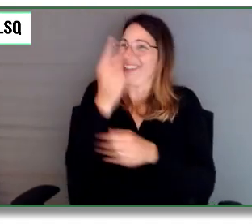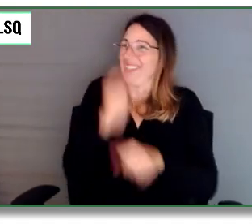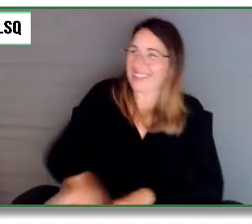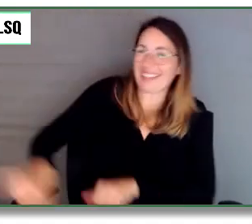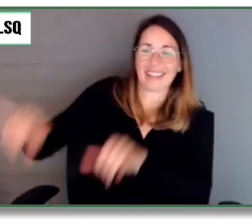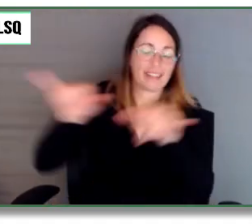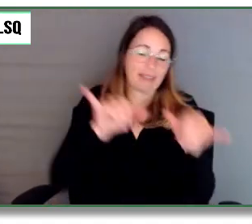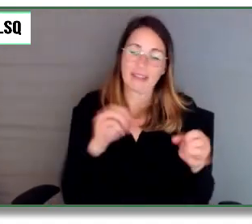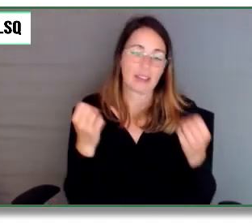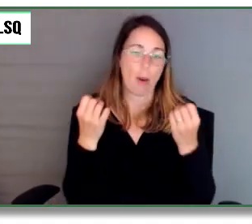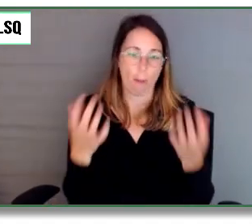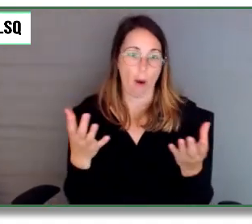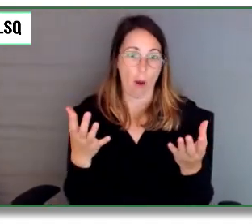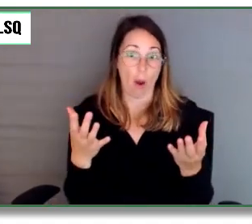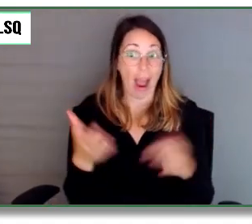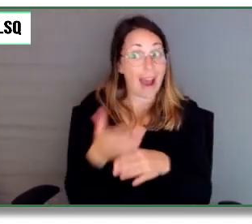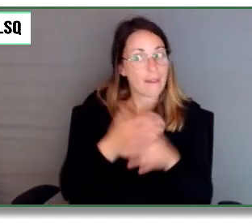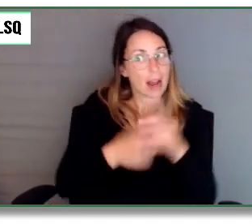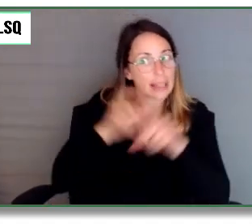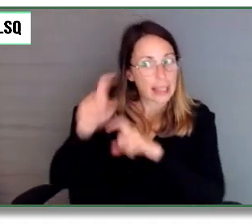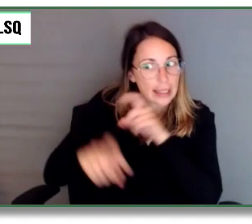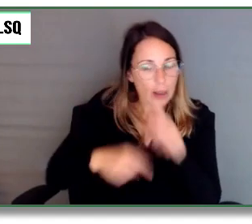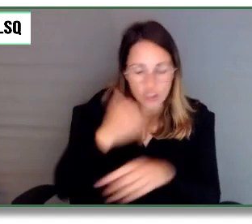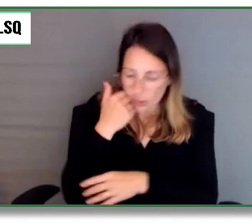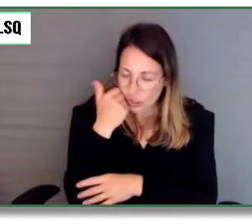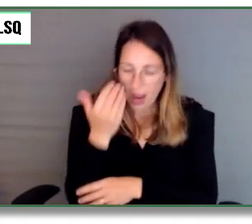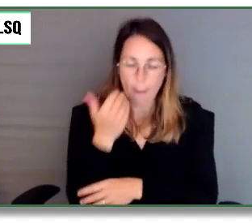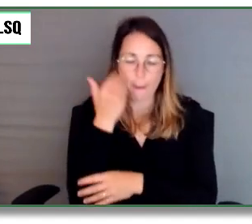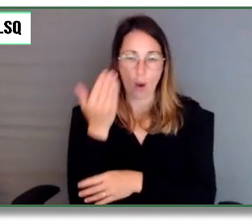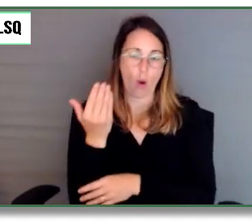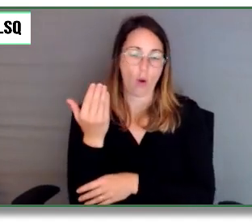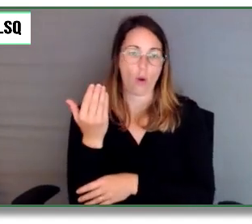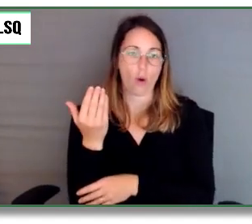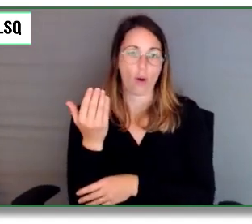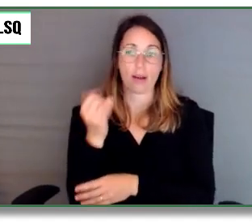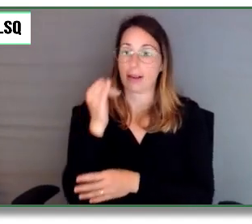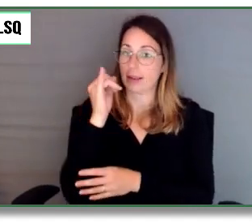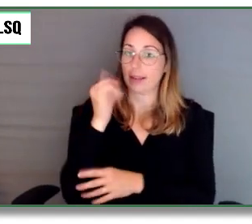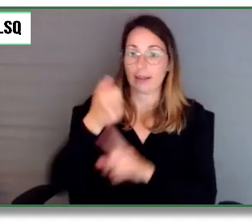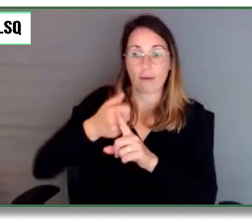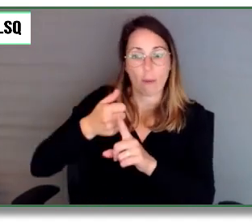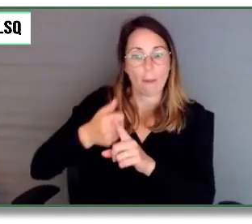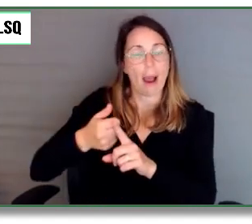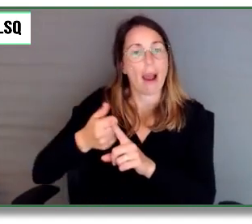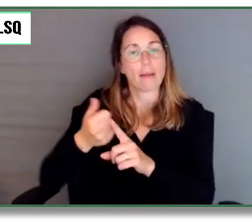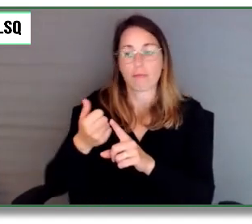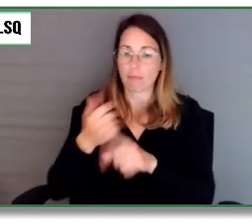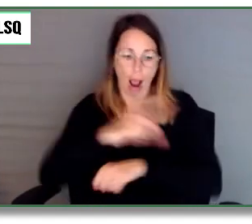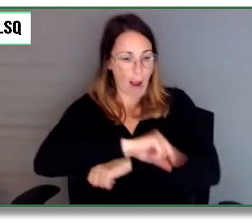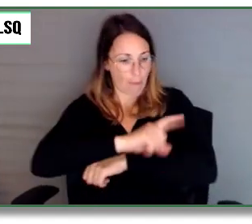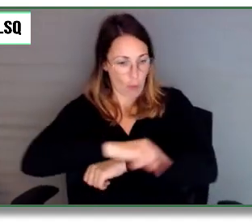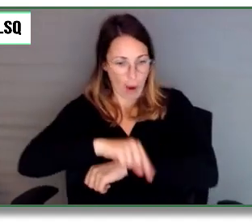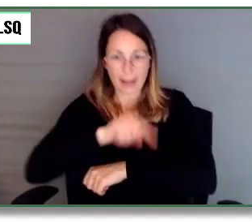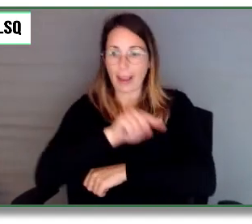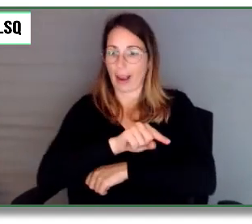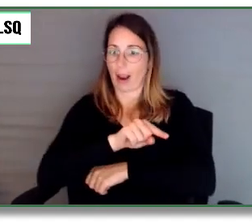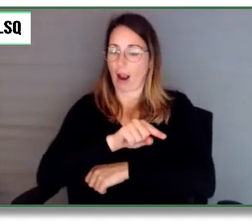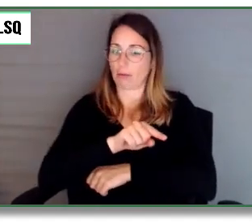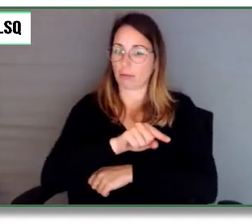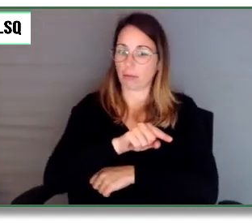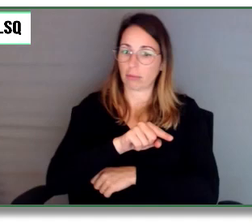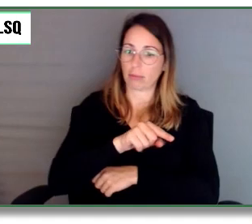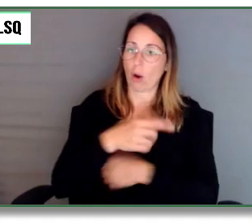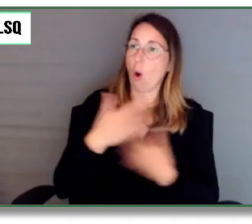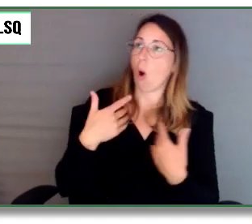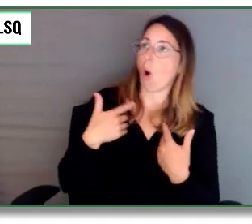N'hésitez pas à demander, si vous êtes un membre du personnel, vous direz, « Oh, je ne peux pas lui demander s'il